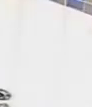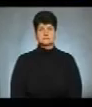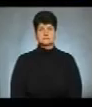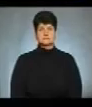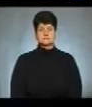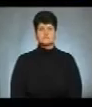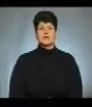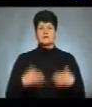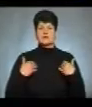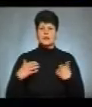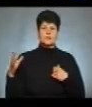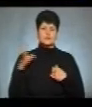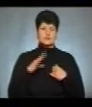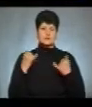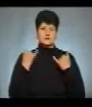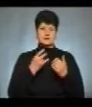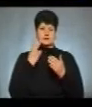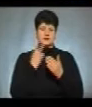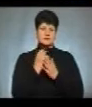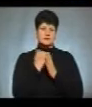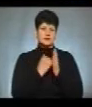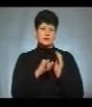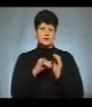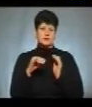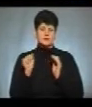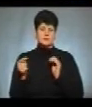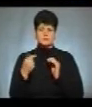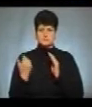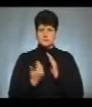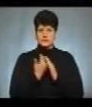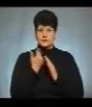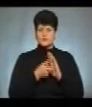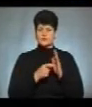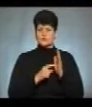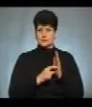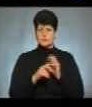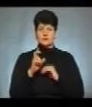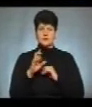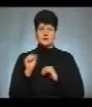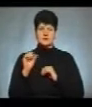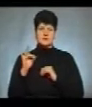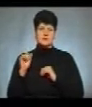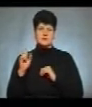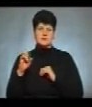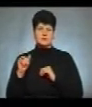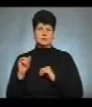Вітаю усіх, хто до нас приєднався в ефірі телеканалу ЮА Тернопіль. Новини у студії Богдана Сарабун.